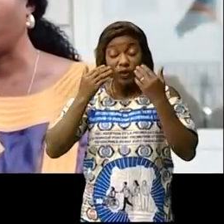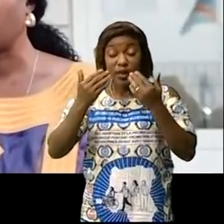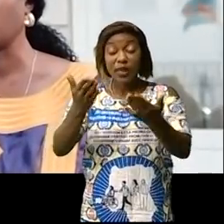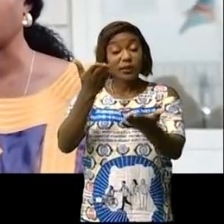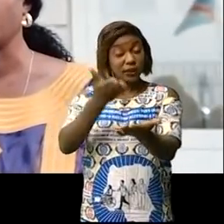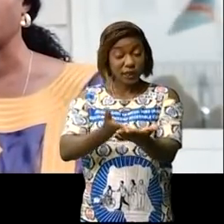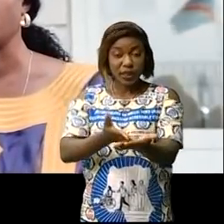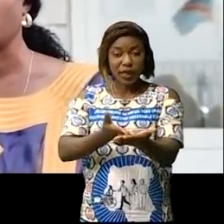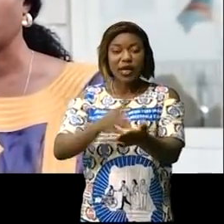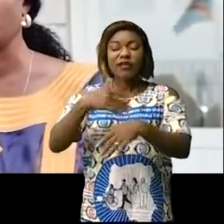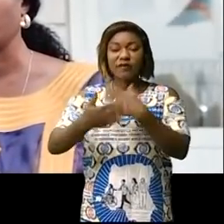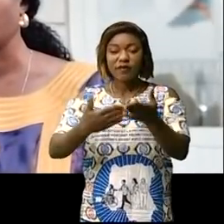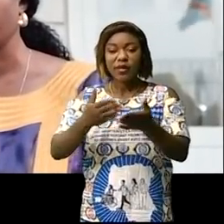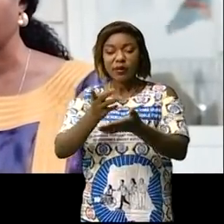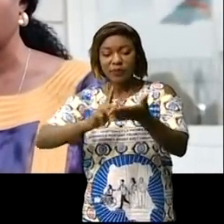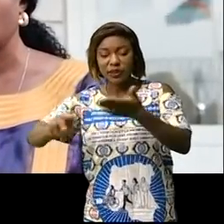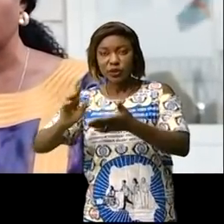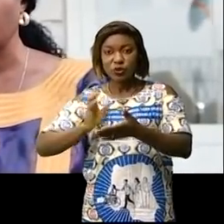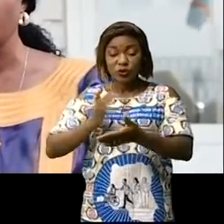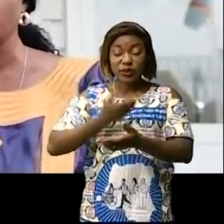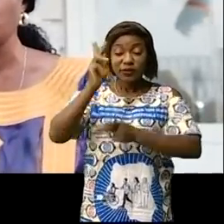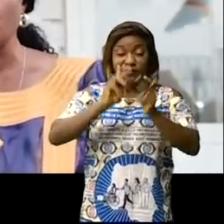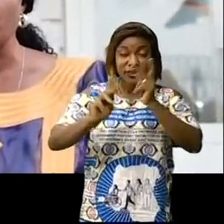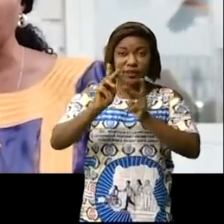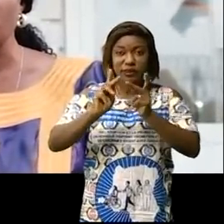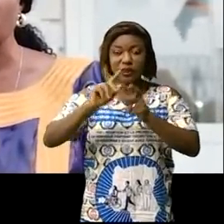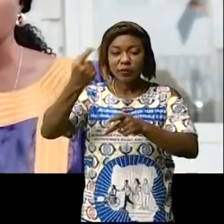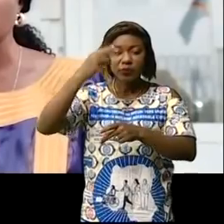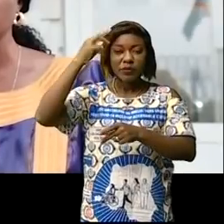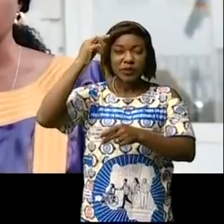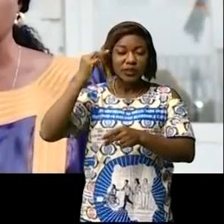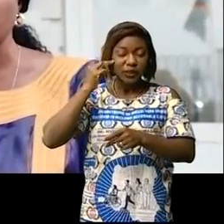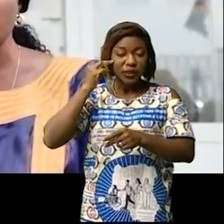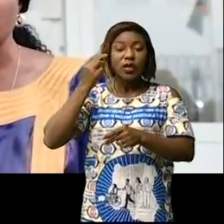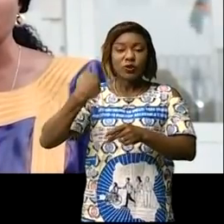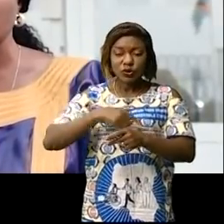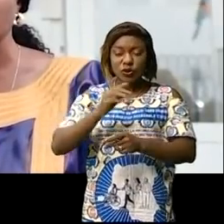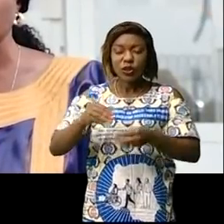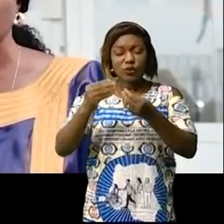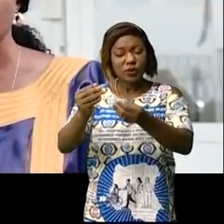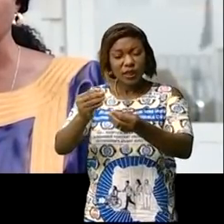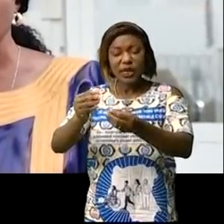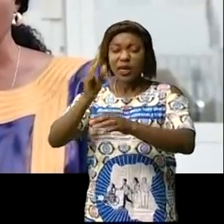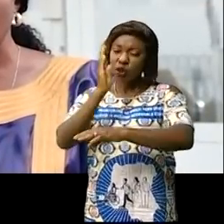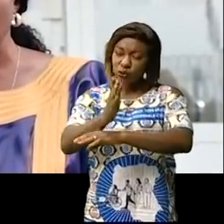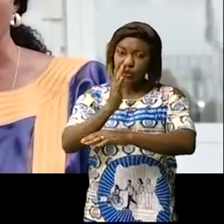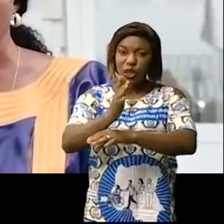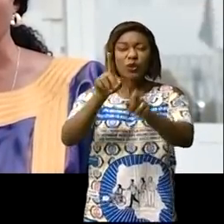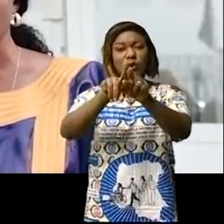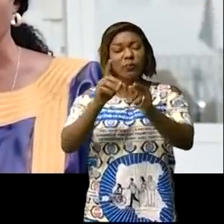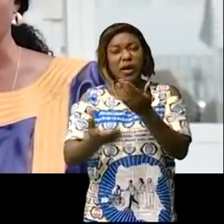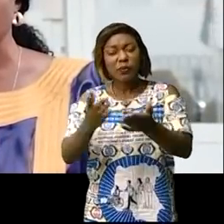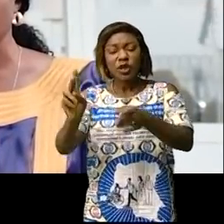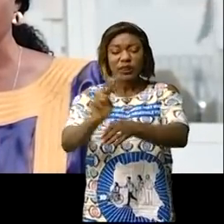fait partie aussi de notre visite auprès du premier ministre qui nous a donné des indications précises par